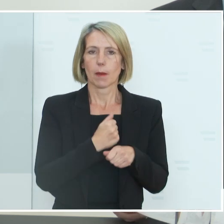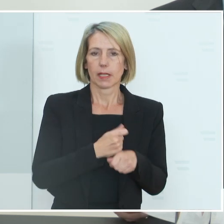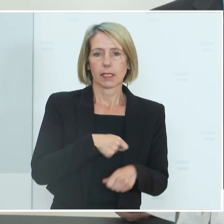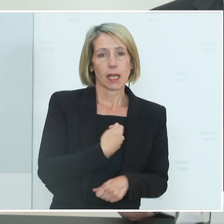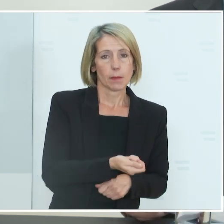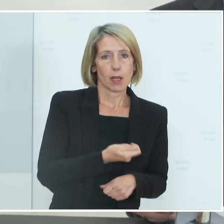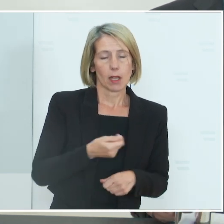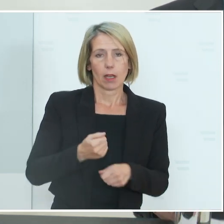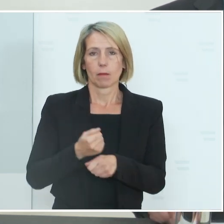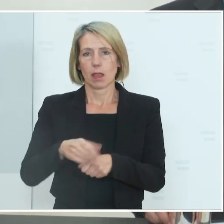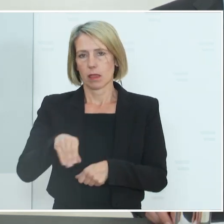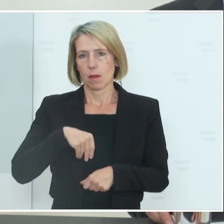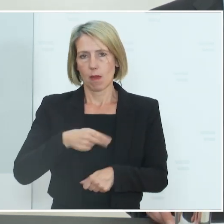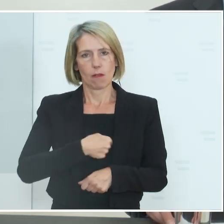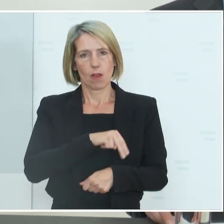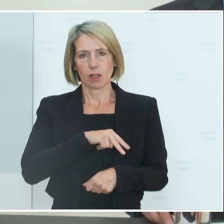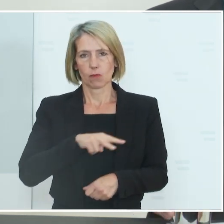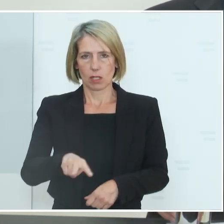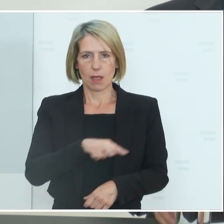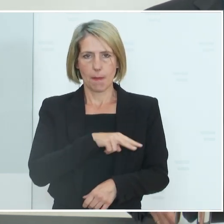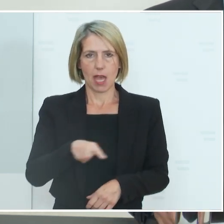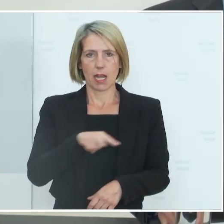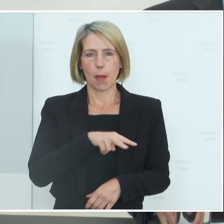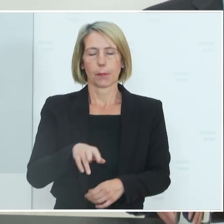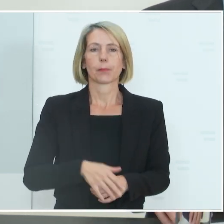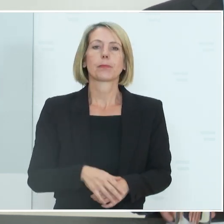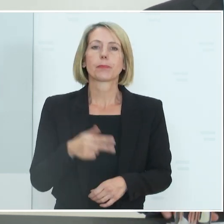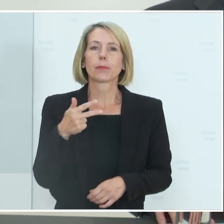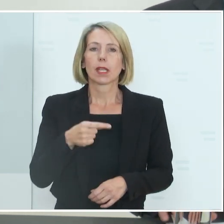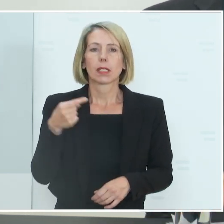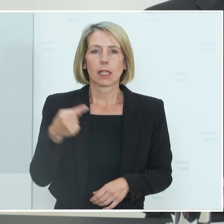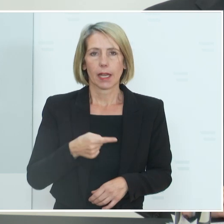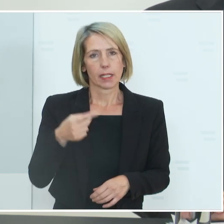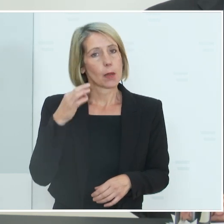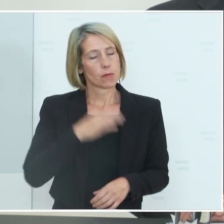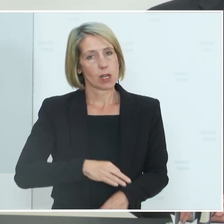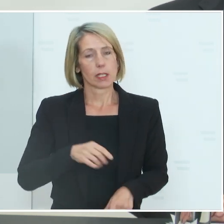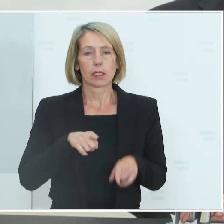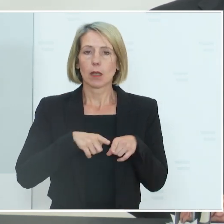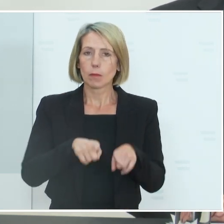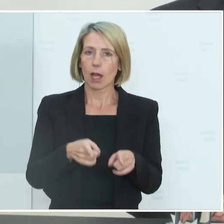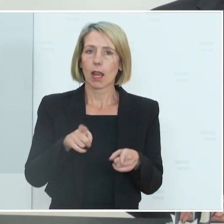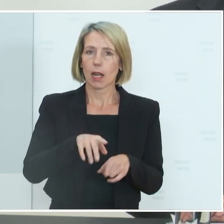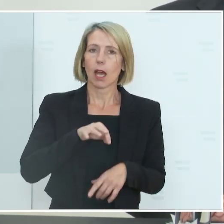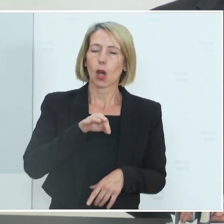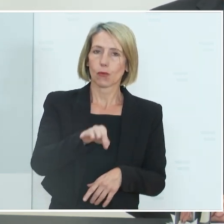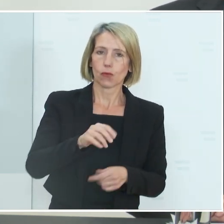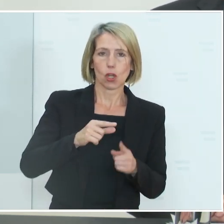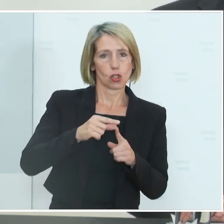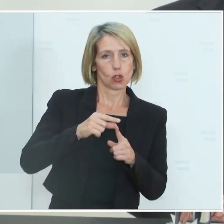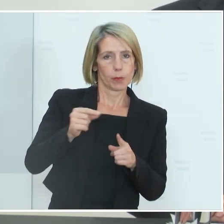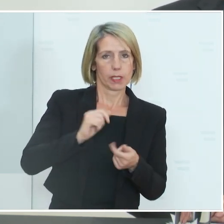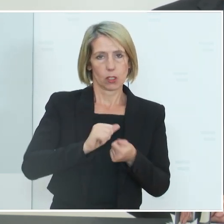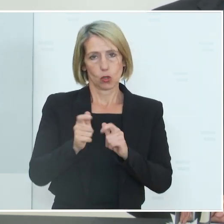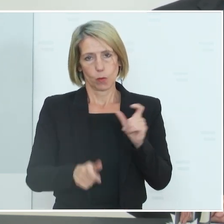verantwortlich. Eine 3G-Pflicht wird es künftig parallel auch für Spitzensportlerinnen und